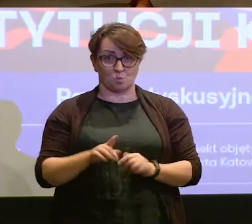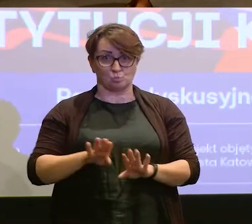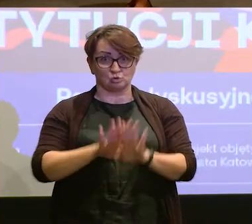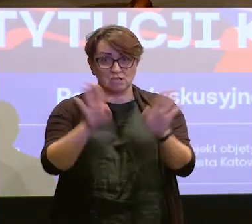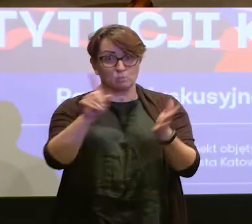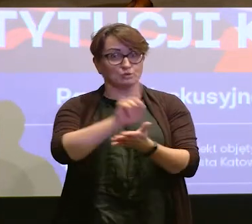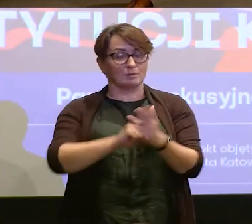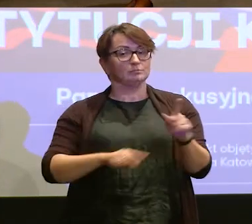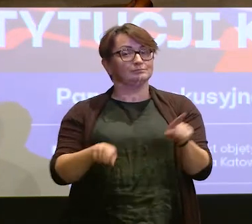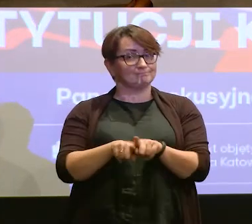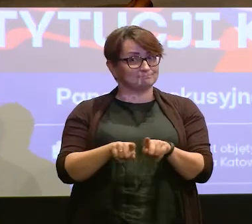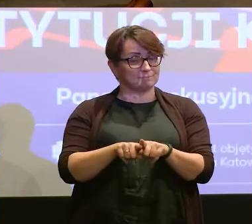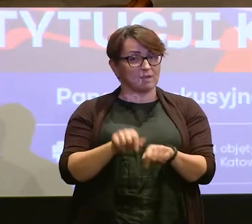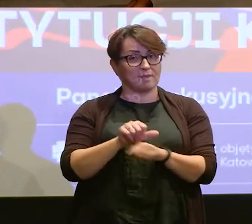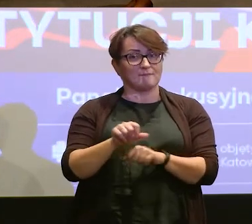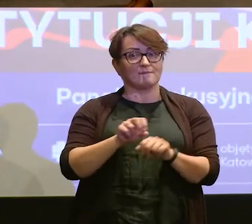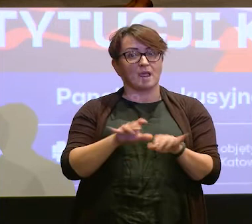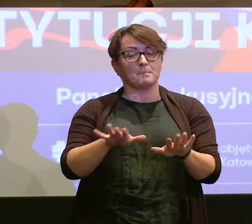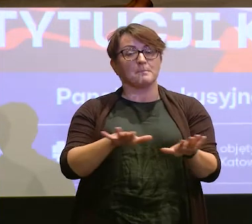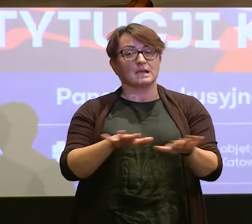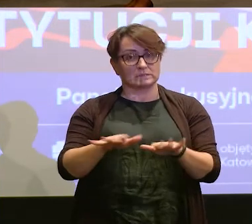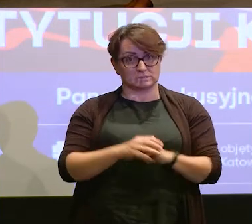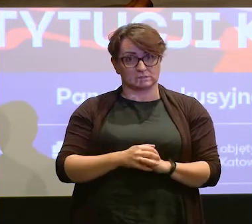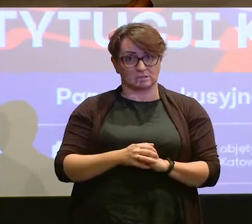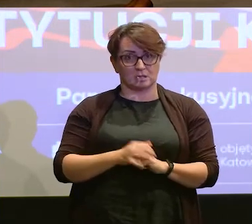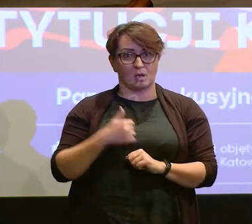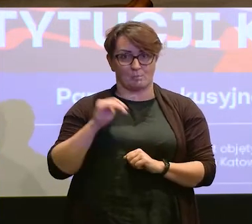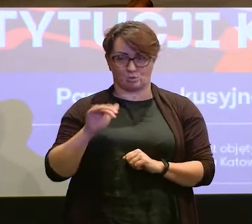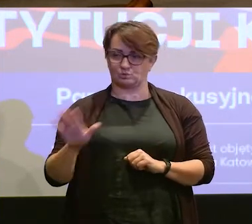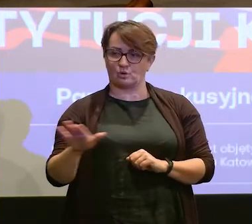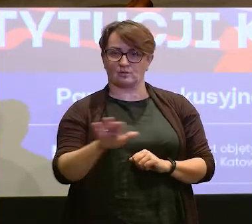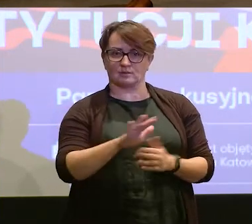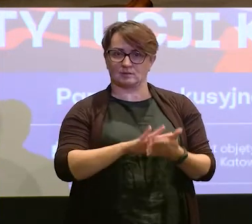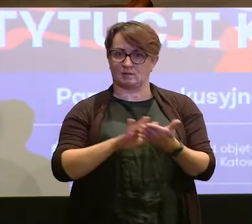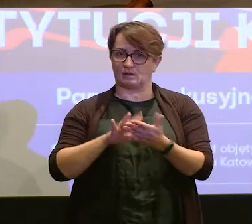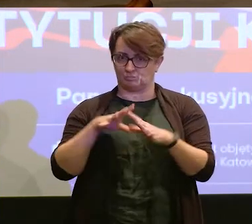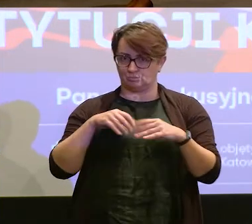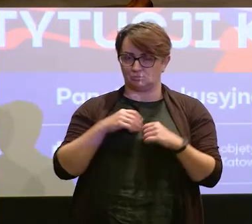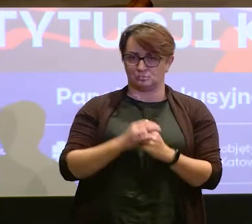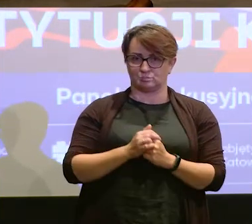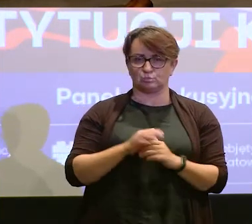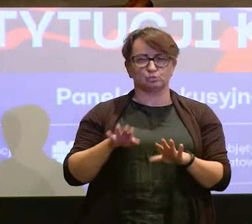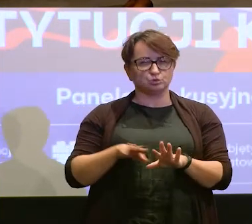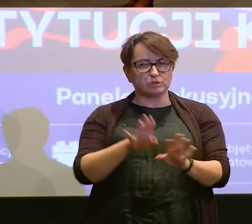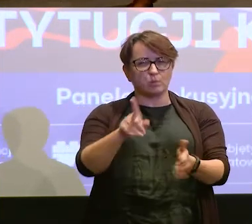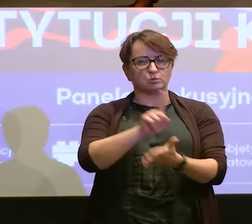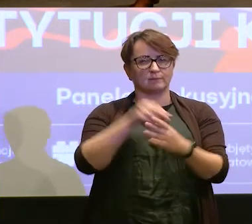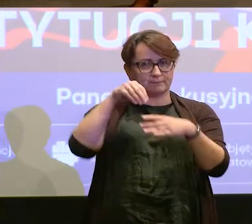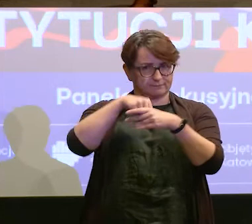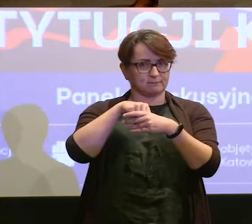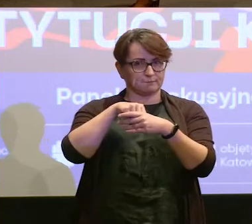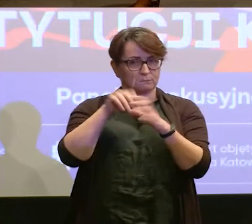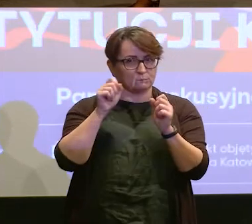Śląskim jest wielu miejsc, których mogę dotknąć. W Muzeum Śląskim